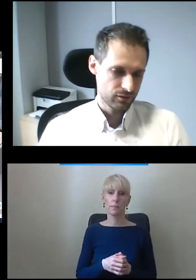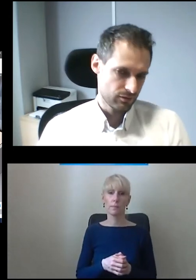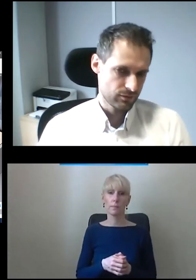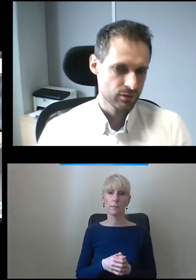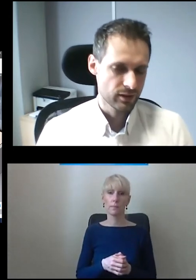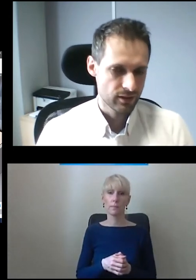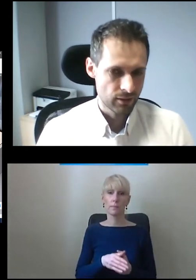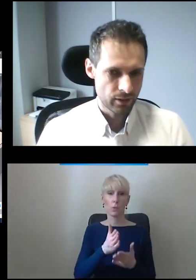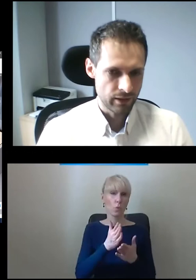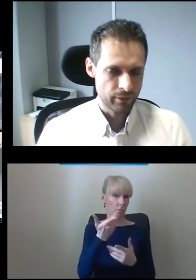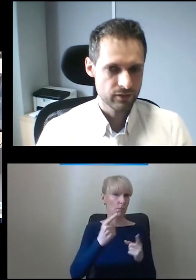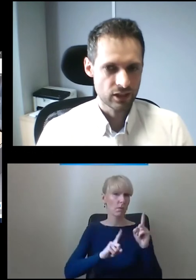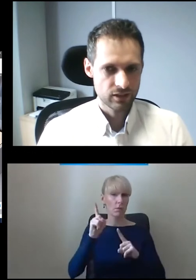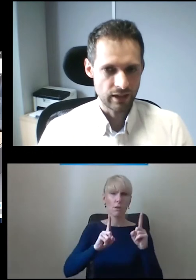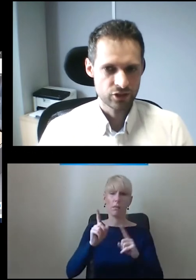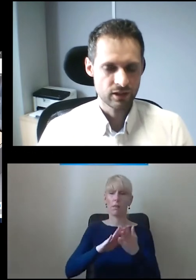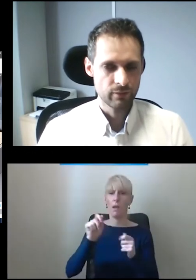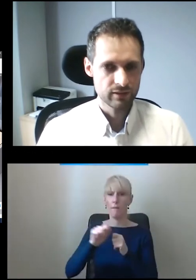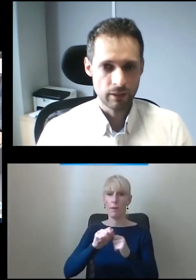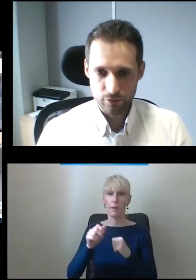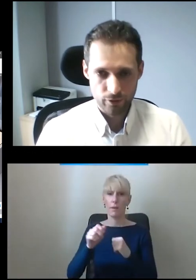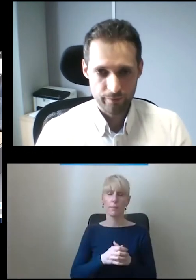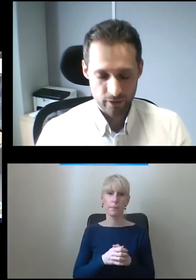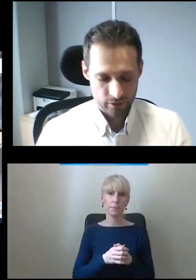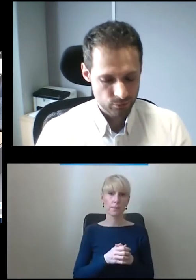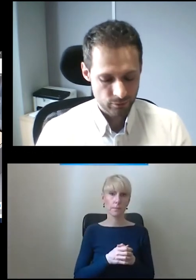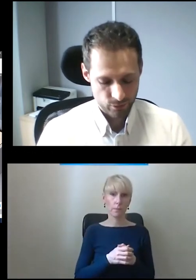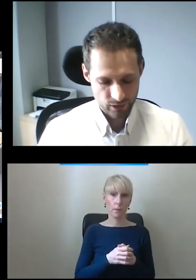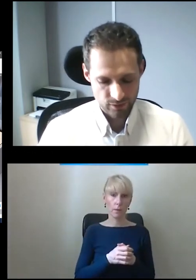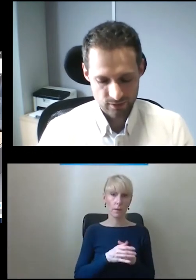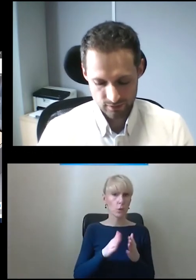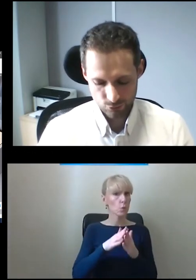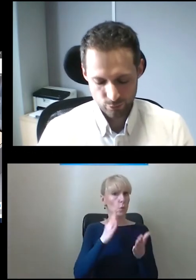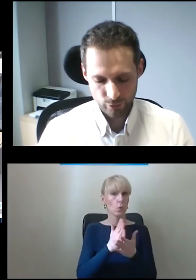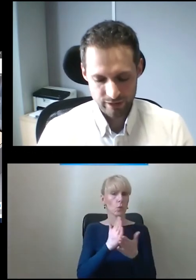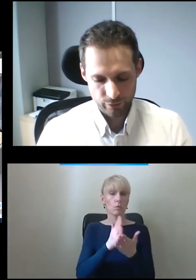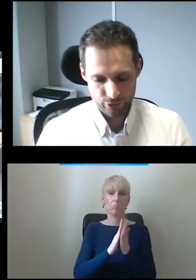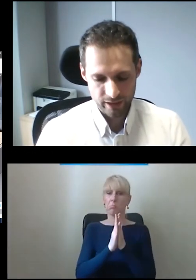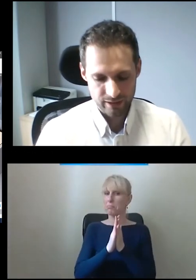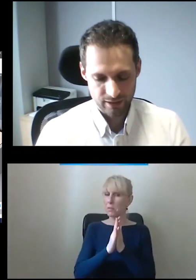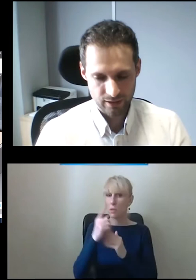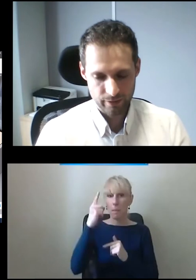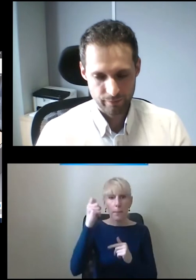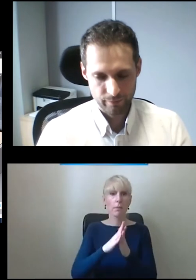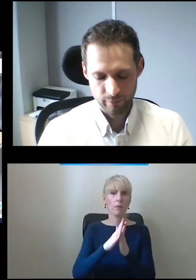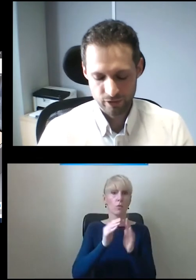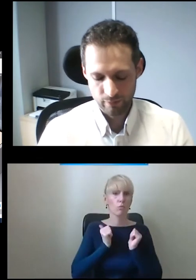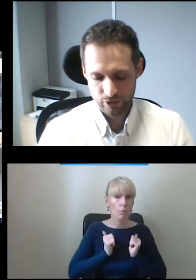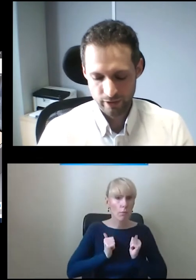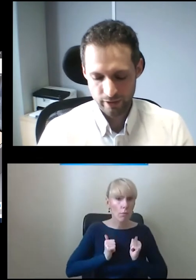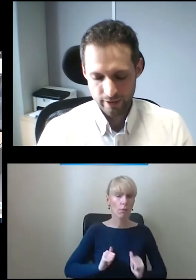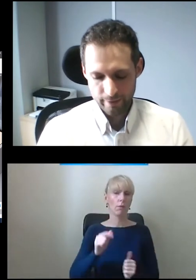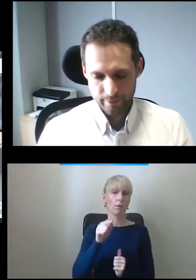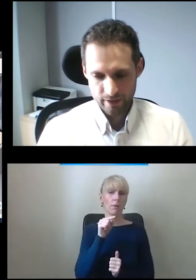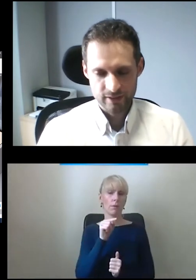więc to są takie naprawdę rzadkie, rzadkie elementy. Na pewno, tu bym chciał Państwa uspokoić, na pewno żadne z takich, pewnie macie na